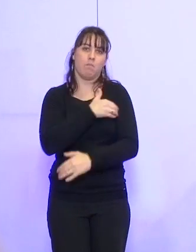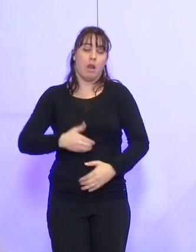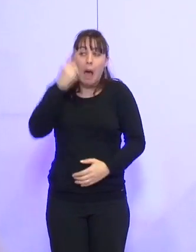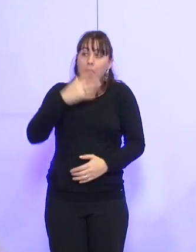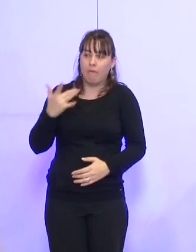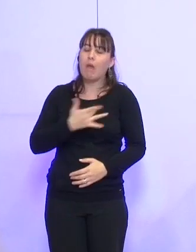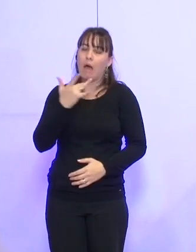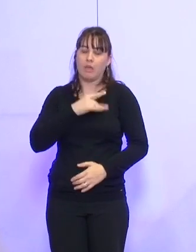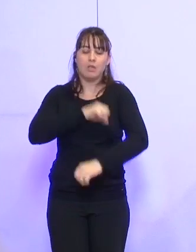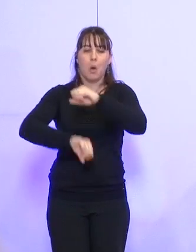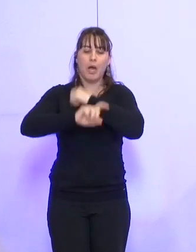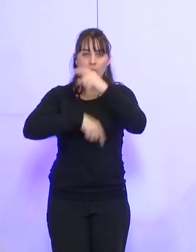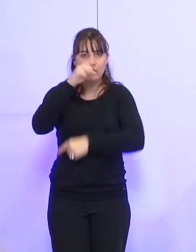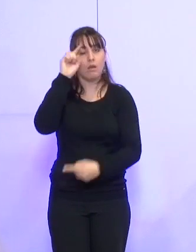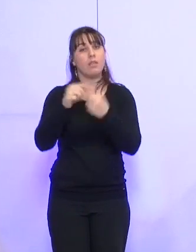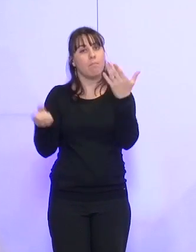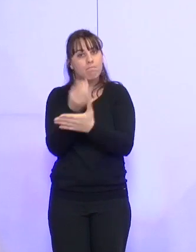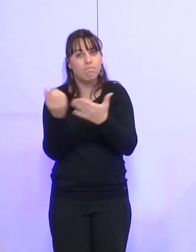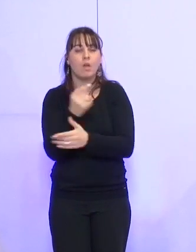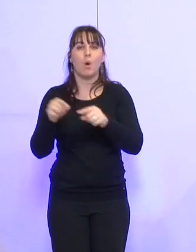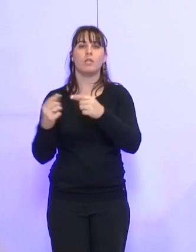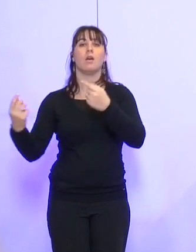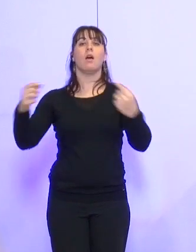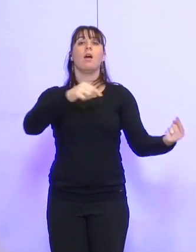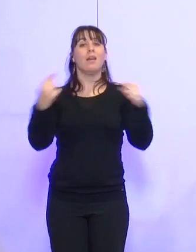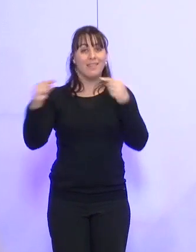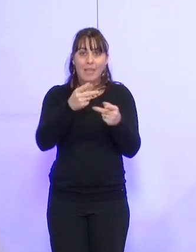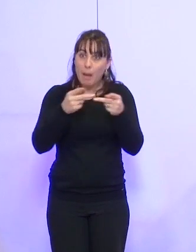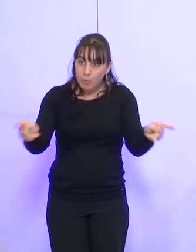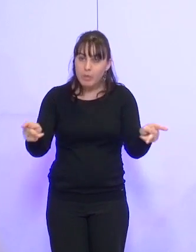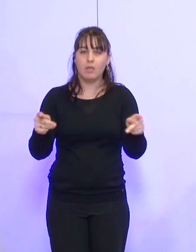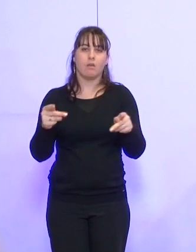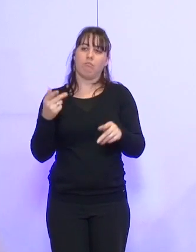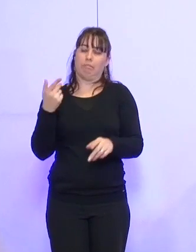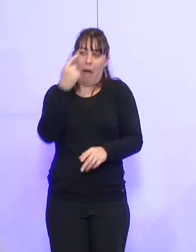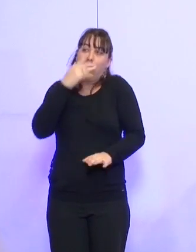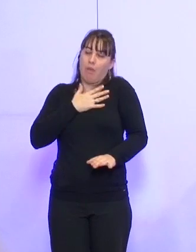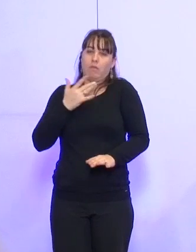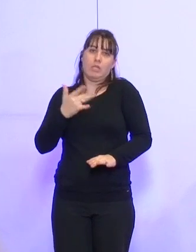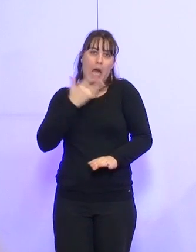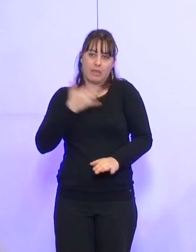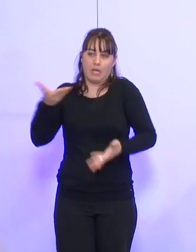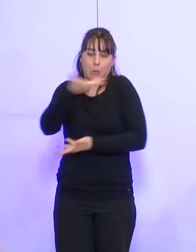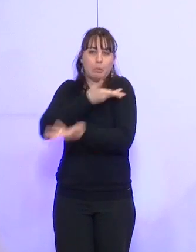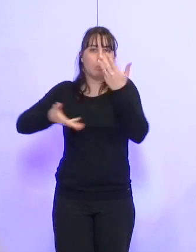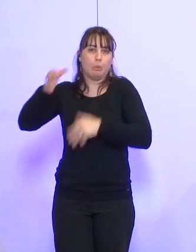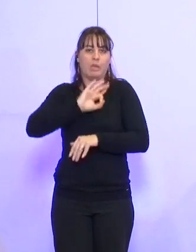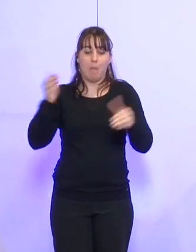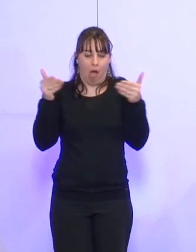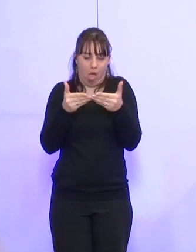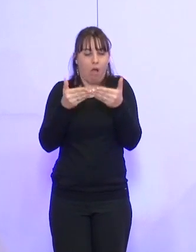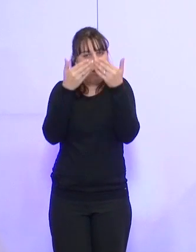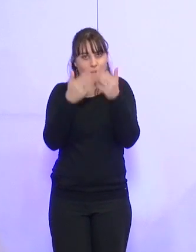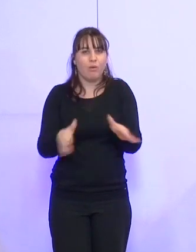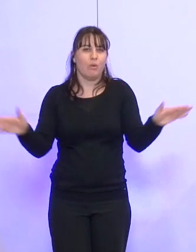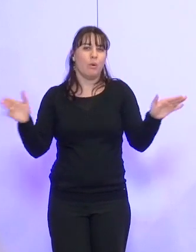intéressant en termes d'informations et de débats publics, puisque c'est quelque chose qui mérite d'être évoqué plus largement, peut-être qu